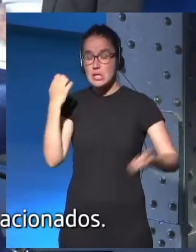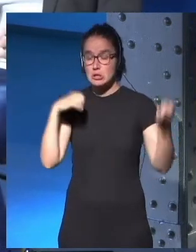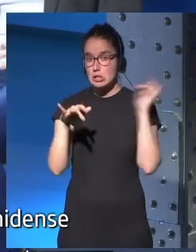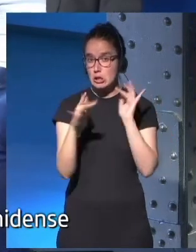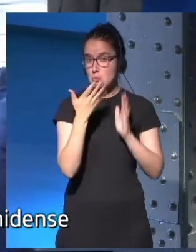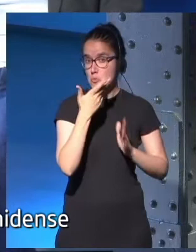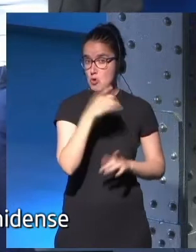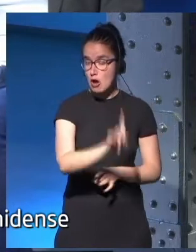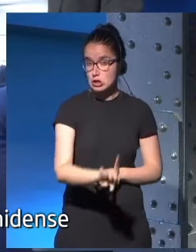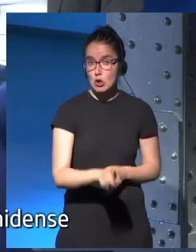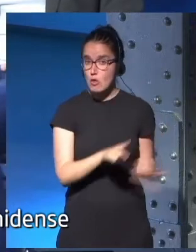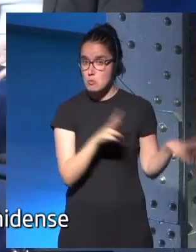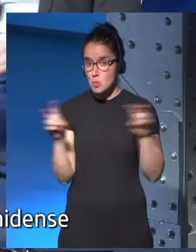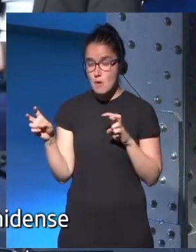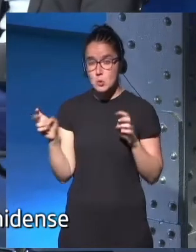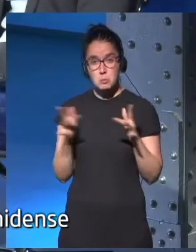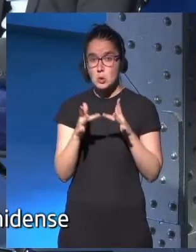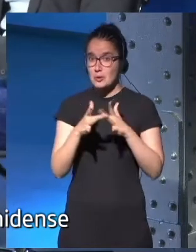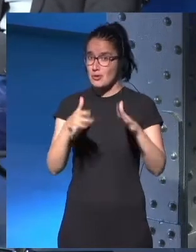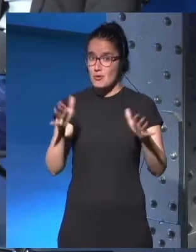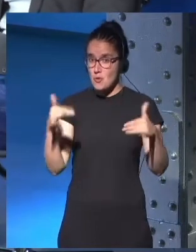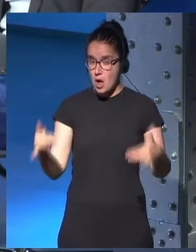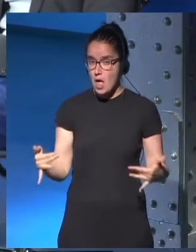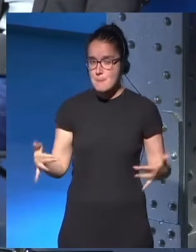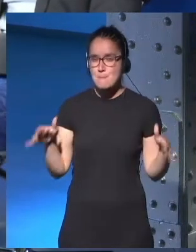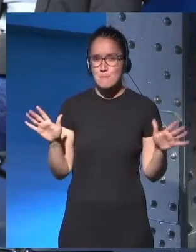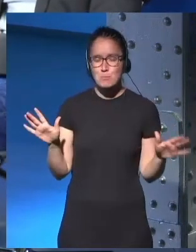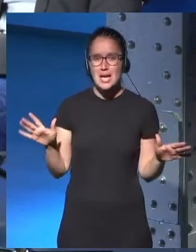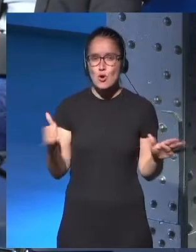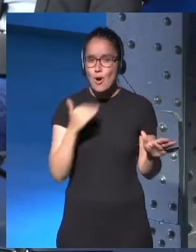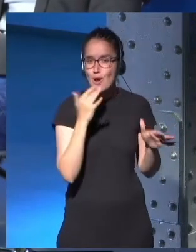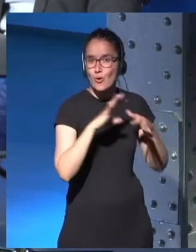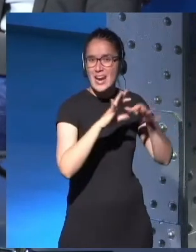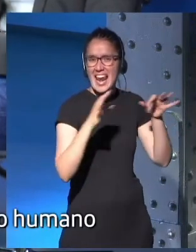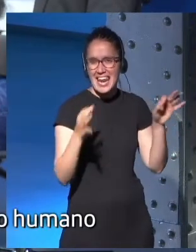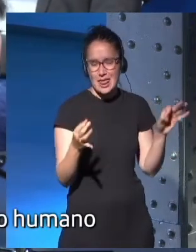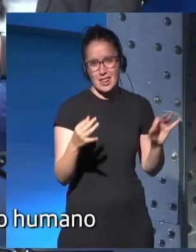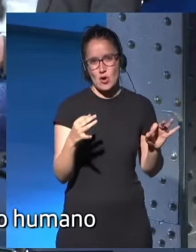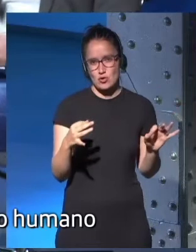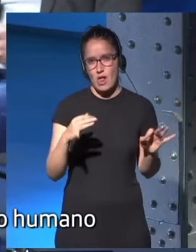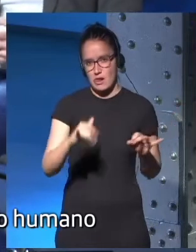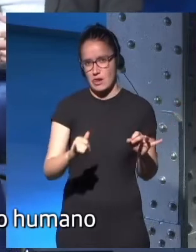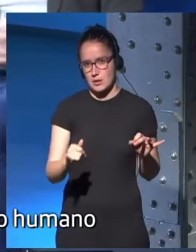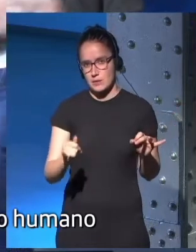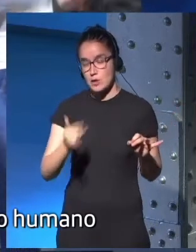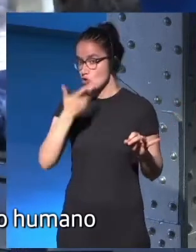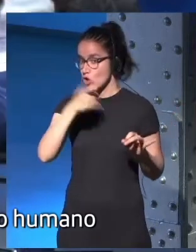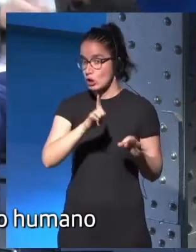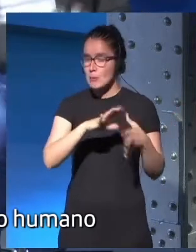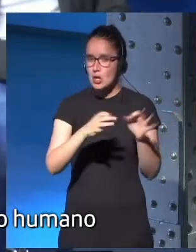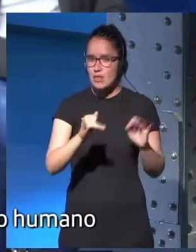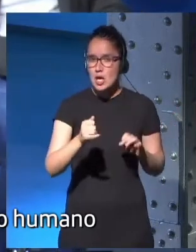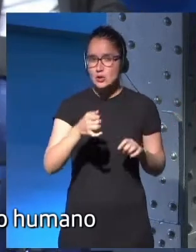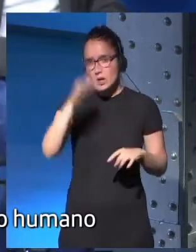ensemble. Et ça, ça part de la théorie du psychologue américain Stanley Milgram, qui a fait des expériences assez folles